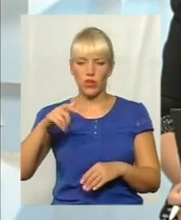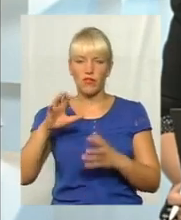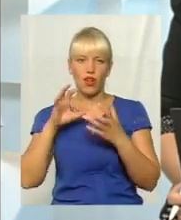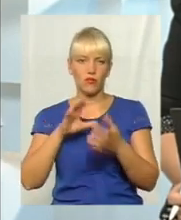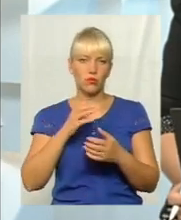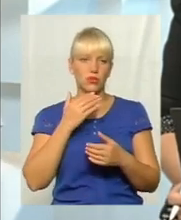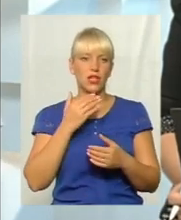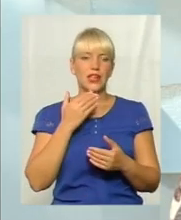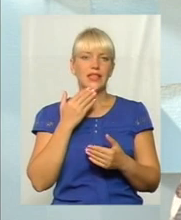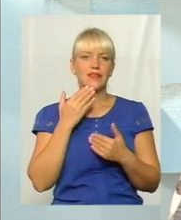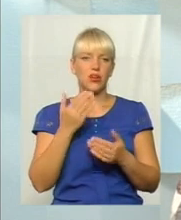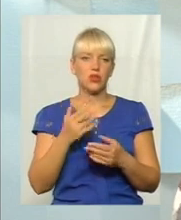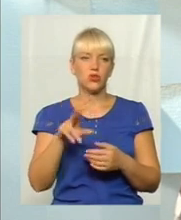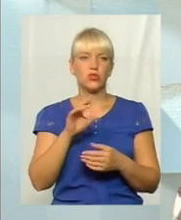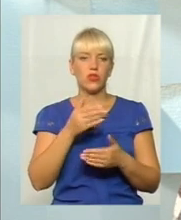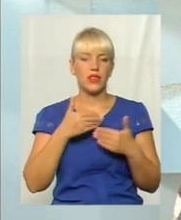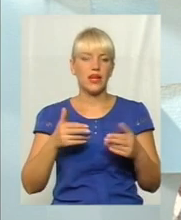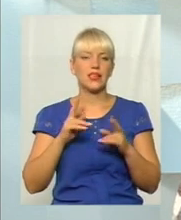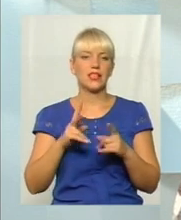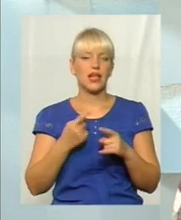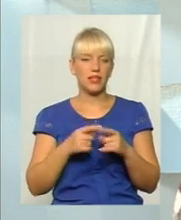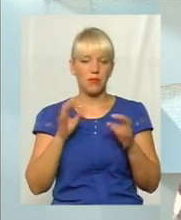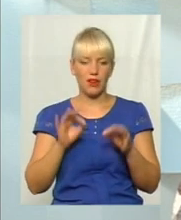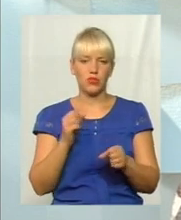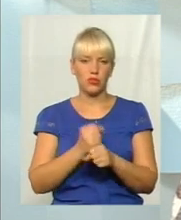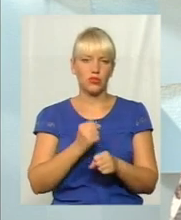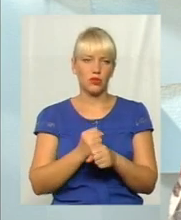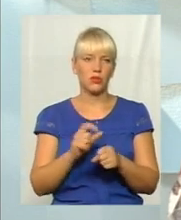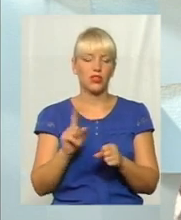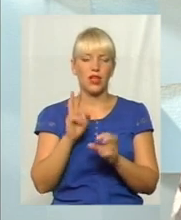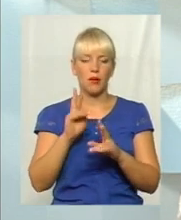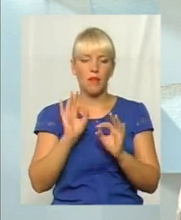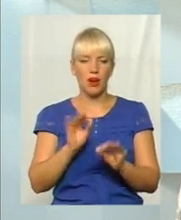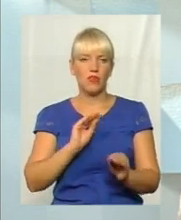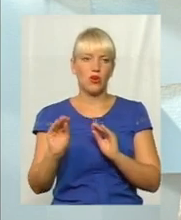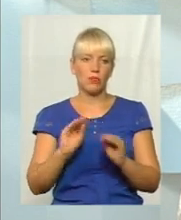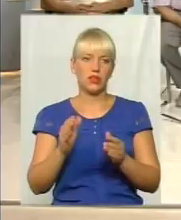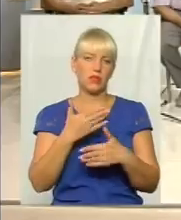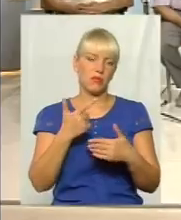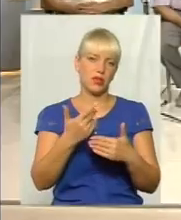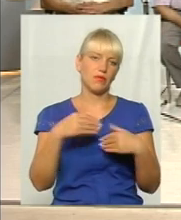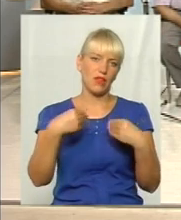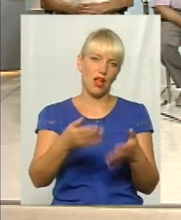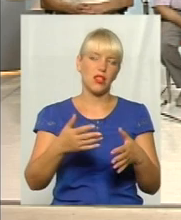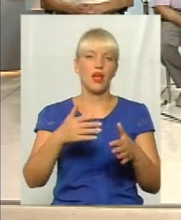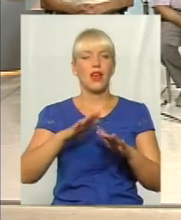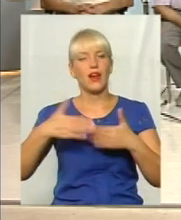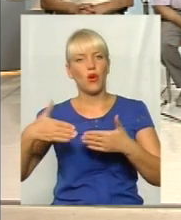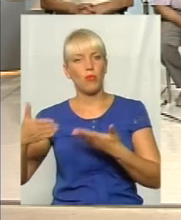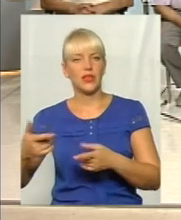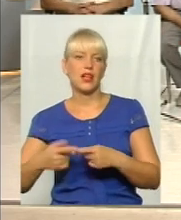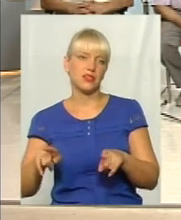що потрібно зробити, як обладнати, як обходитися з цими людьми. Ми, як би, їм дали такі рекомендації. Так що